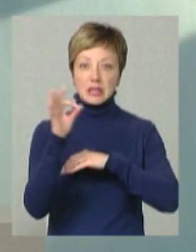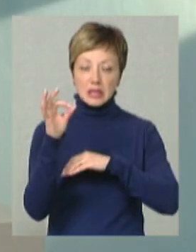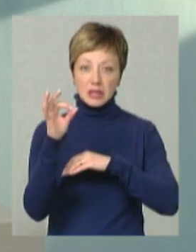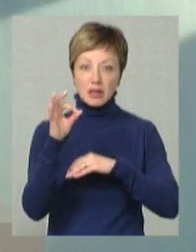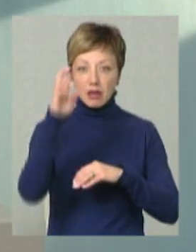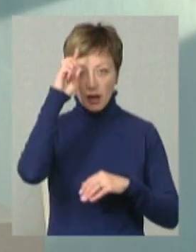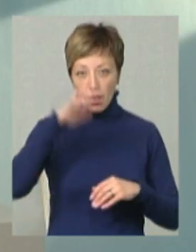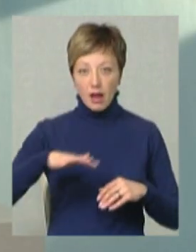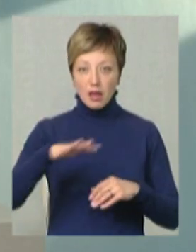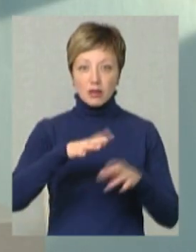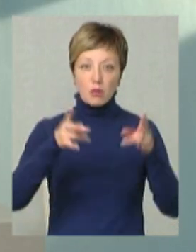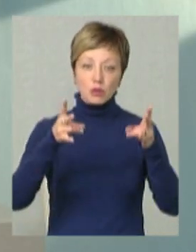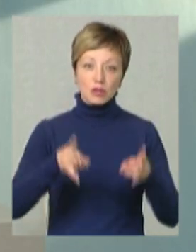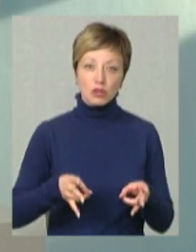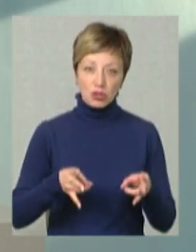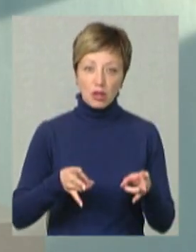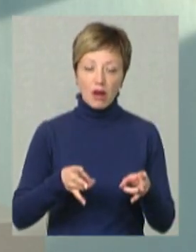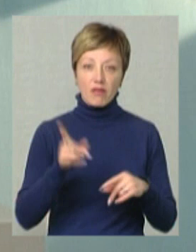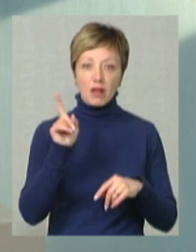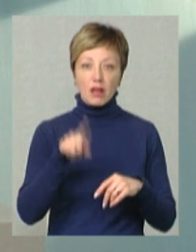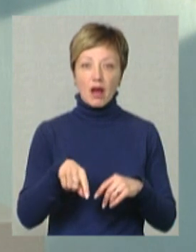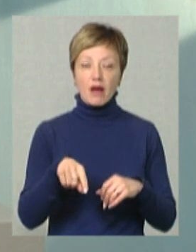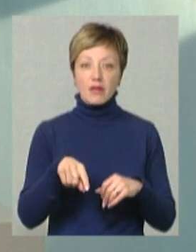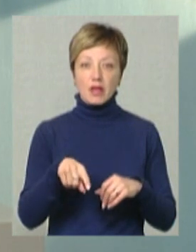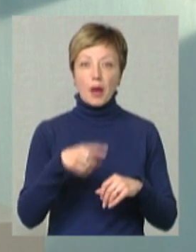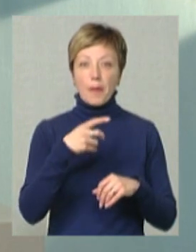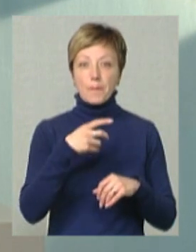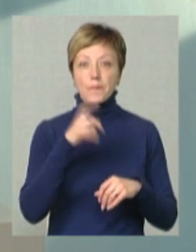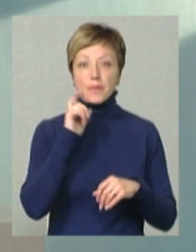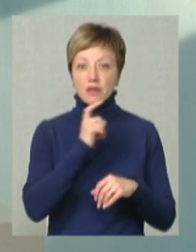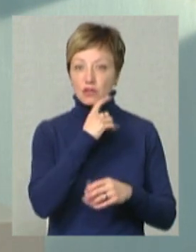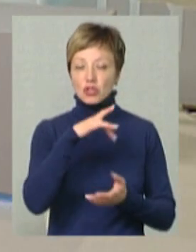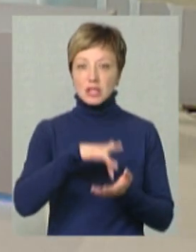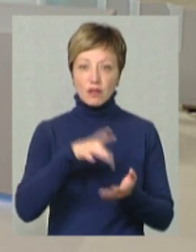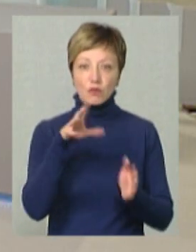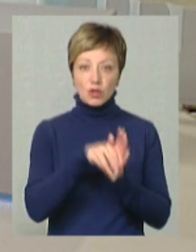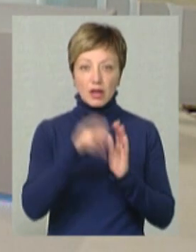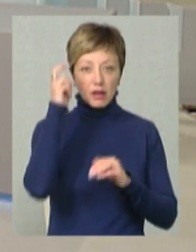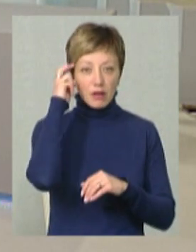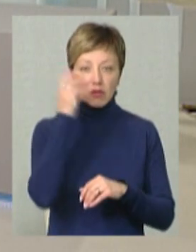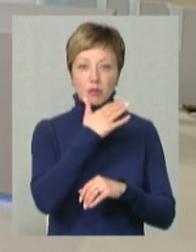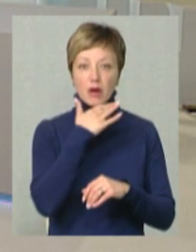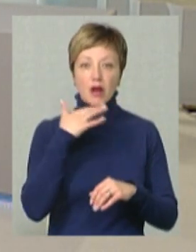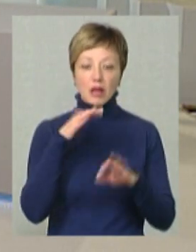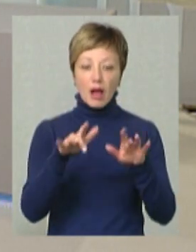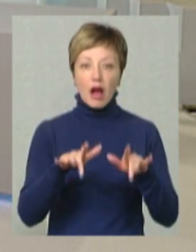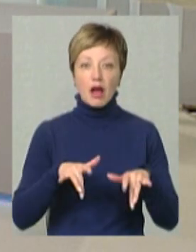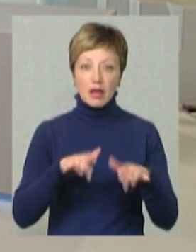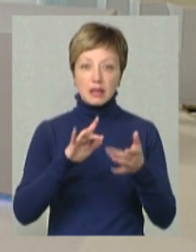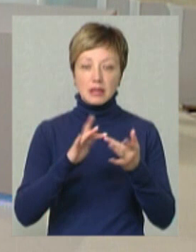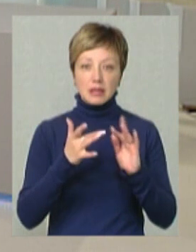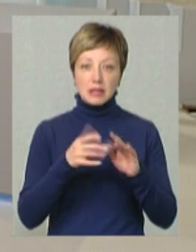постраждав, навіть Північ та Центр, включаючи Київ, дуже багато ІТ-спеціалістів